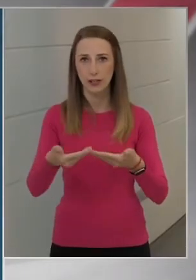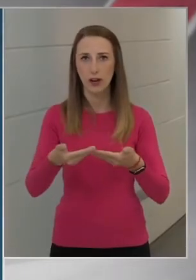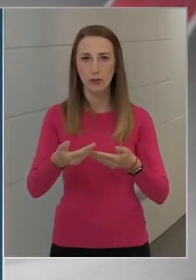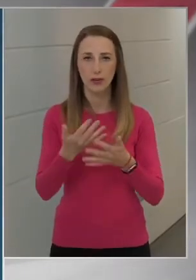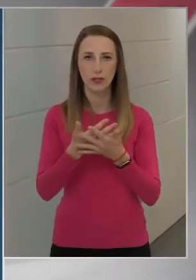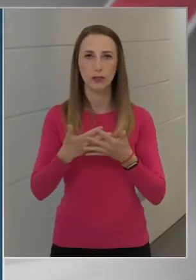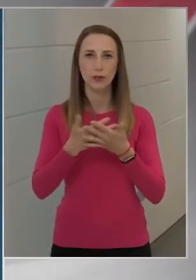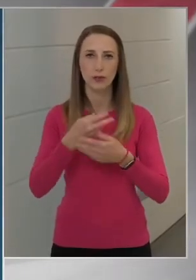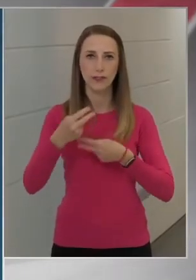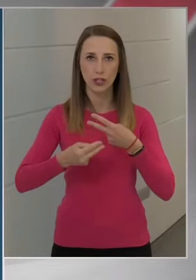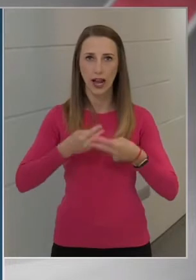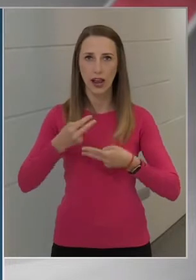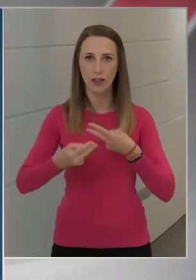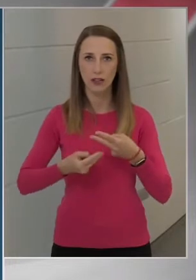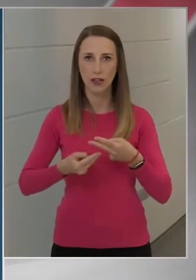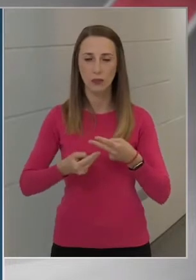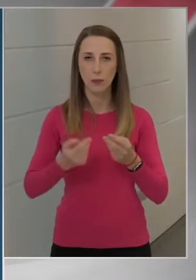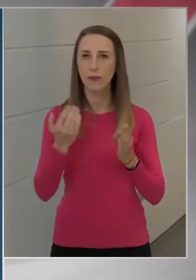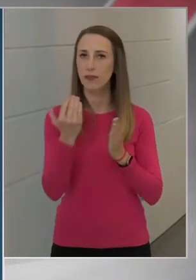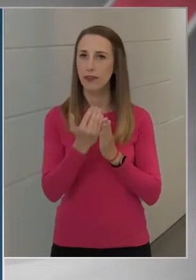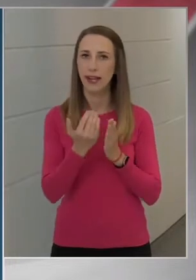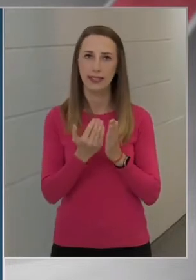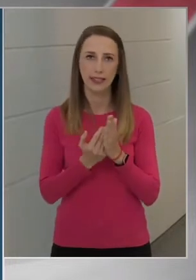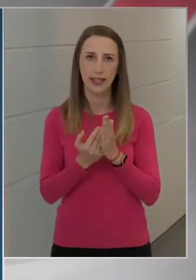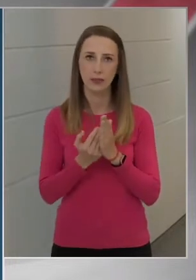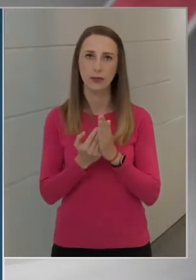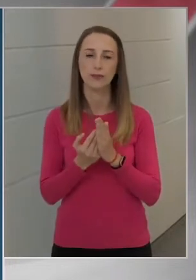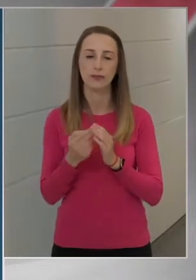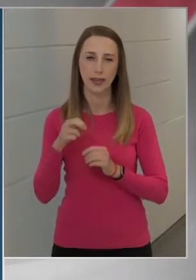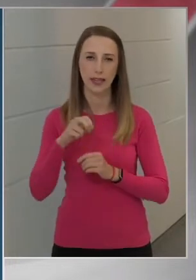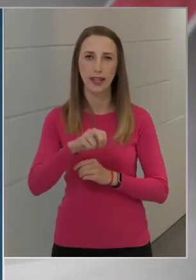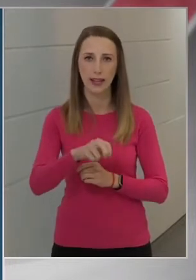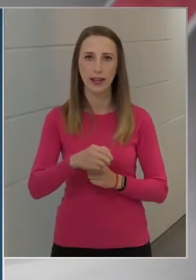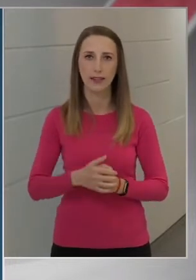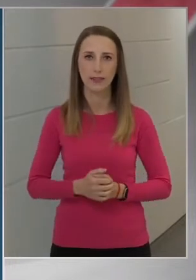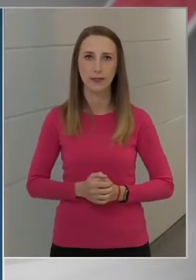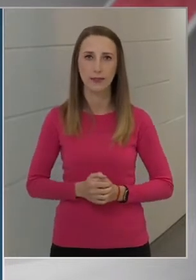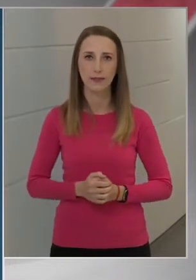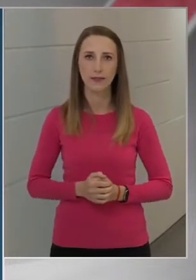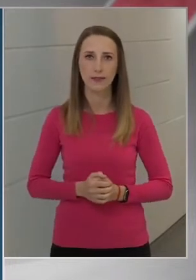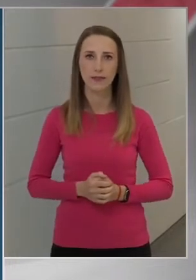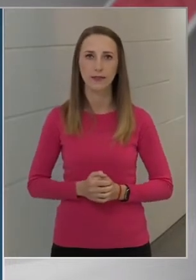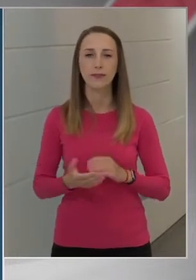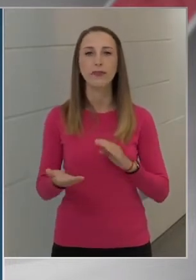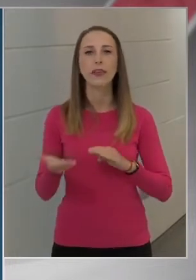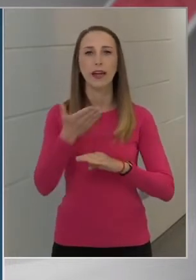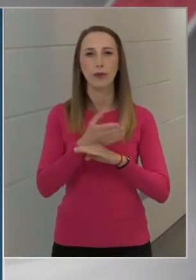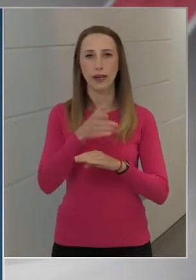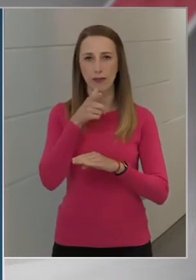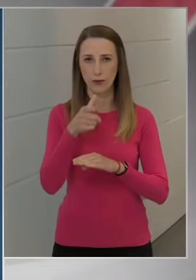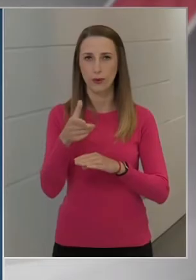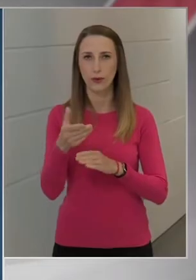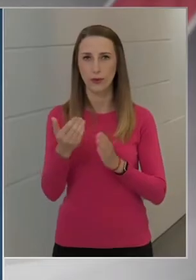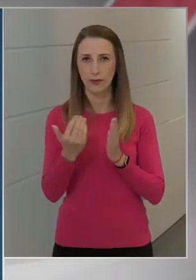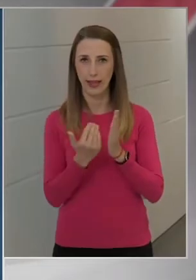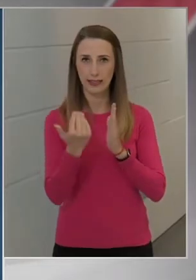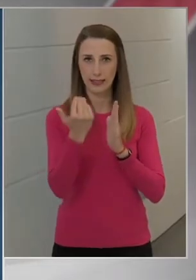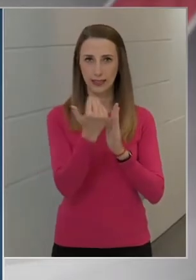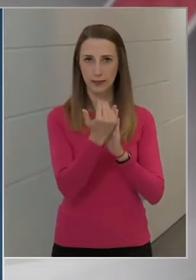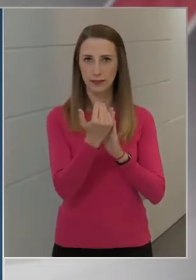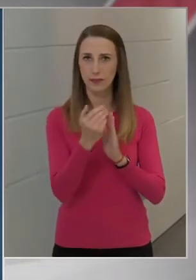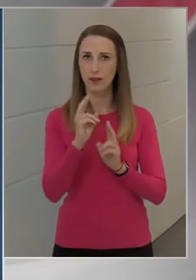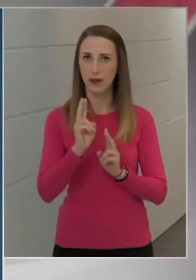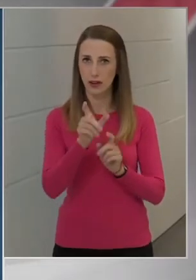szűrővizsgálatra, feltétlenül menjen el. Előre fogjuk venni azokat,